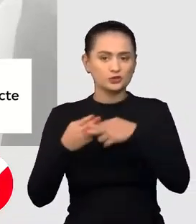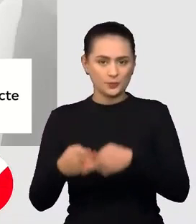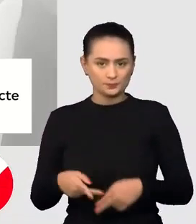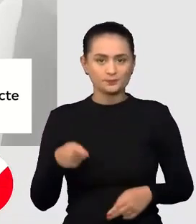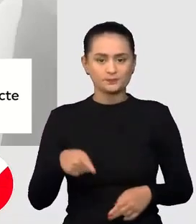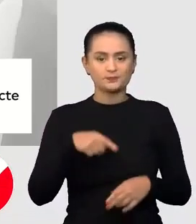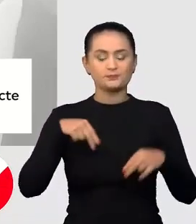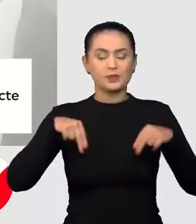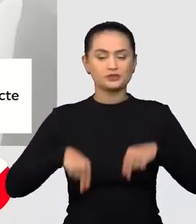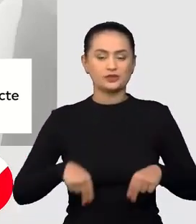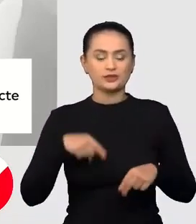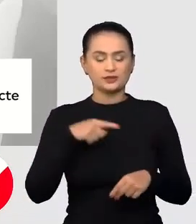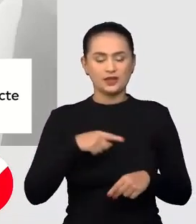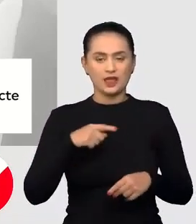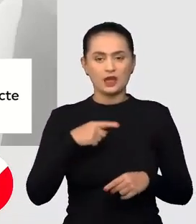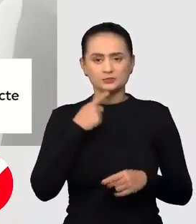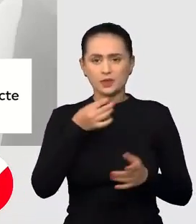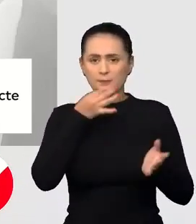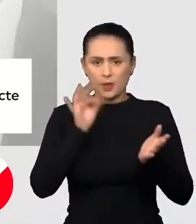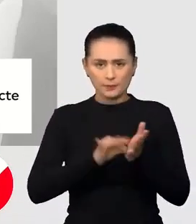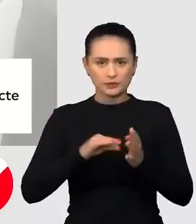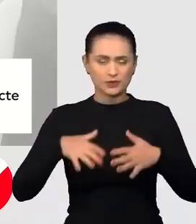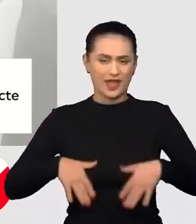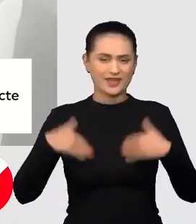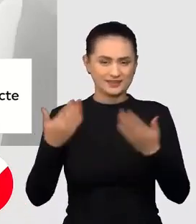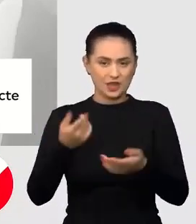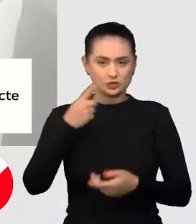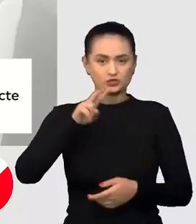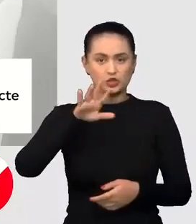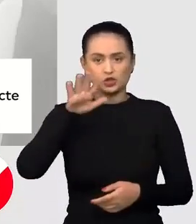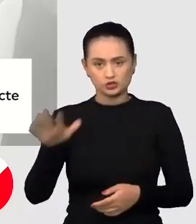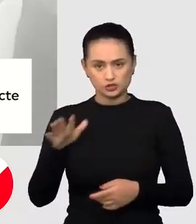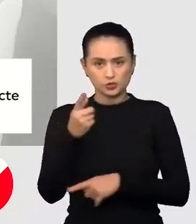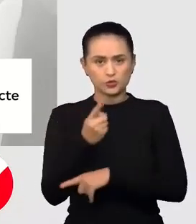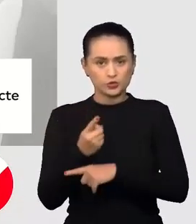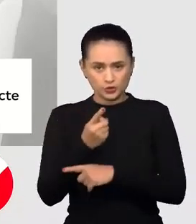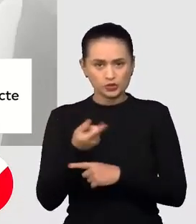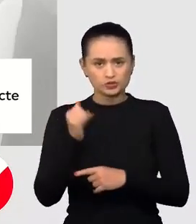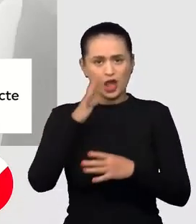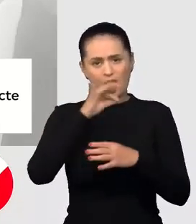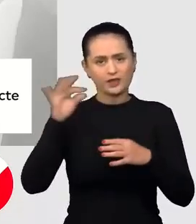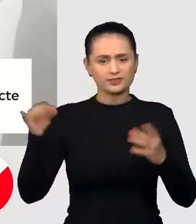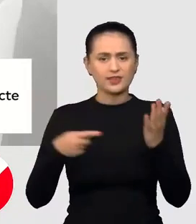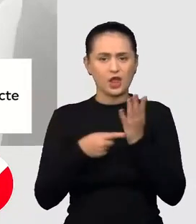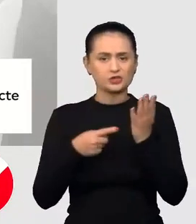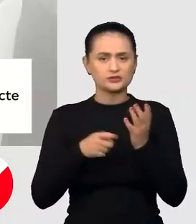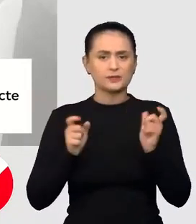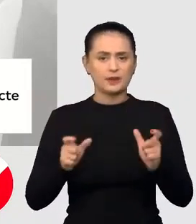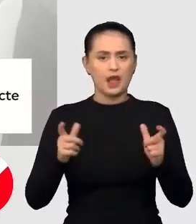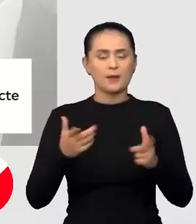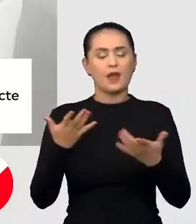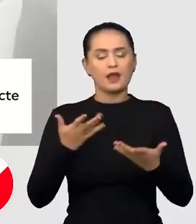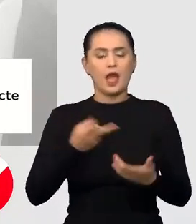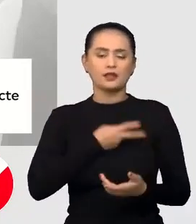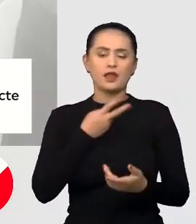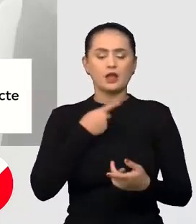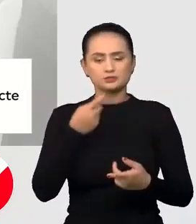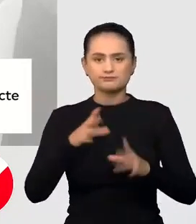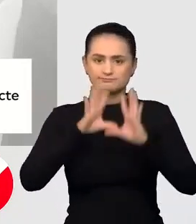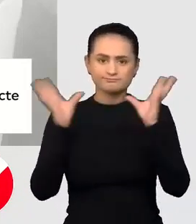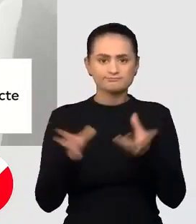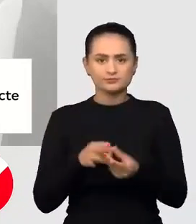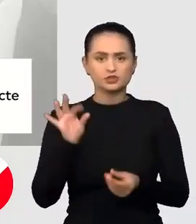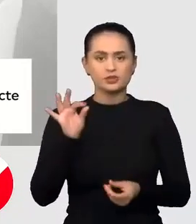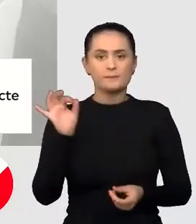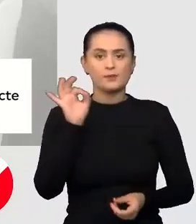ajutorul oferit. Sunak promite Ucrainei 125 de tunuri antiaeriene și alte tehnologii de apărare pe care Marea Britanie le-a evaluat la suma